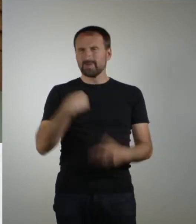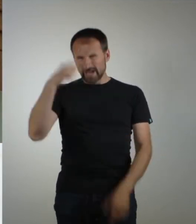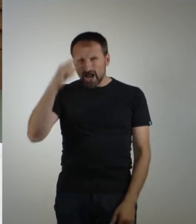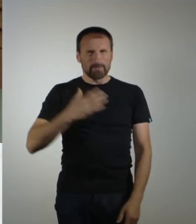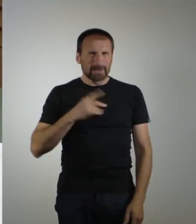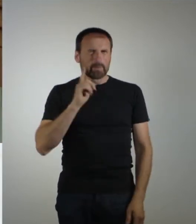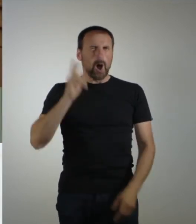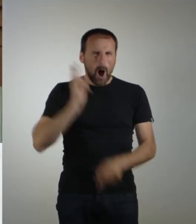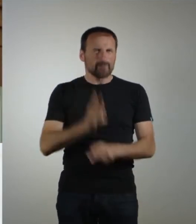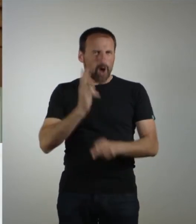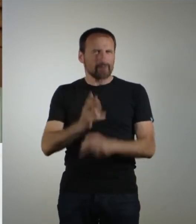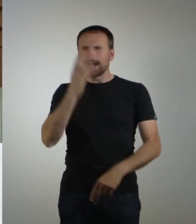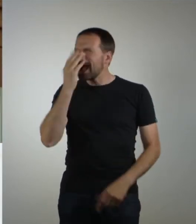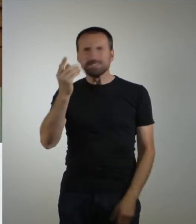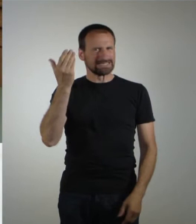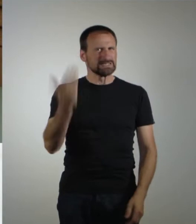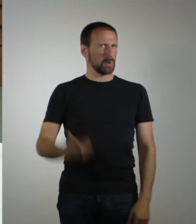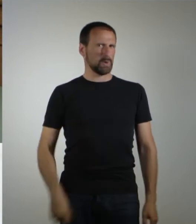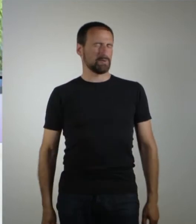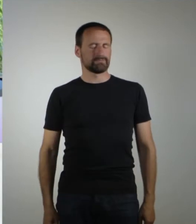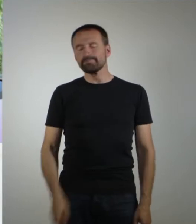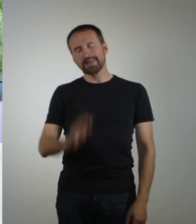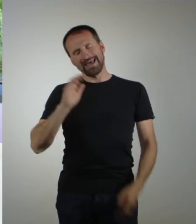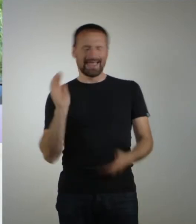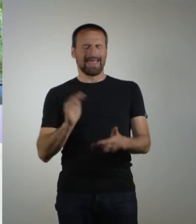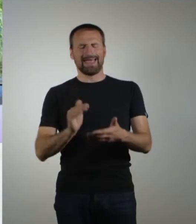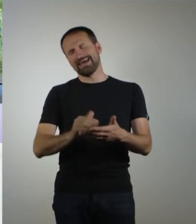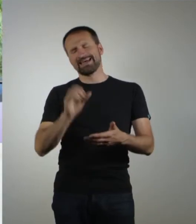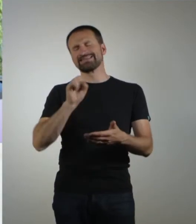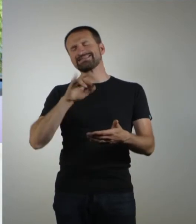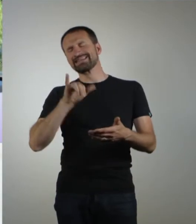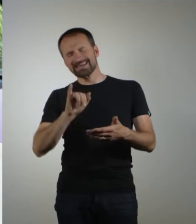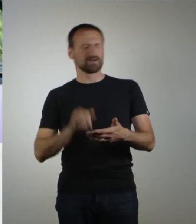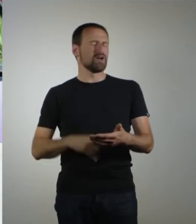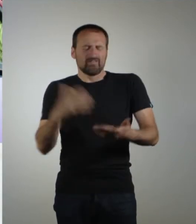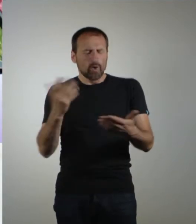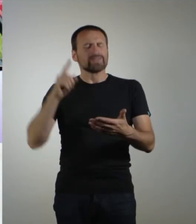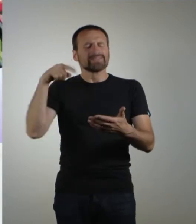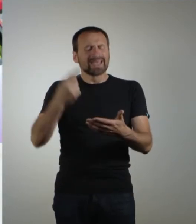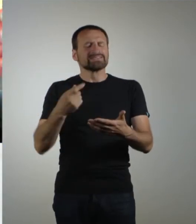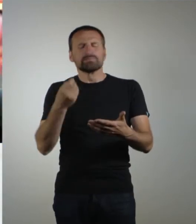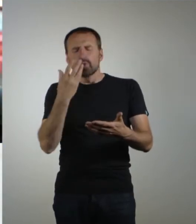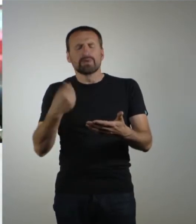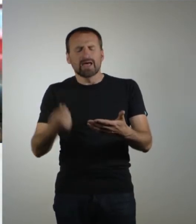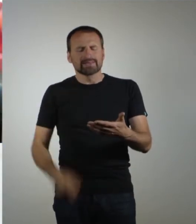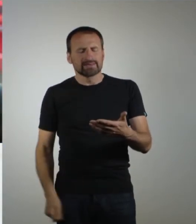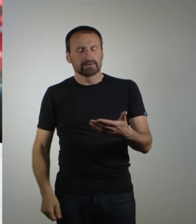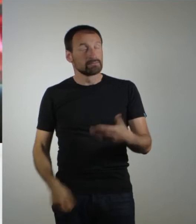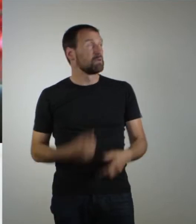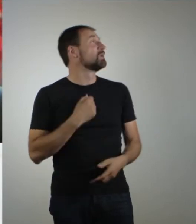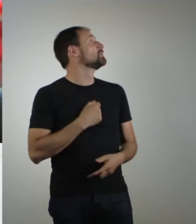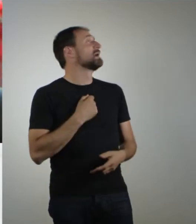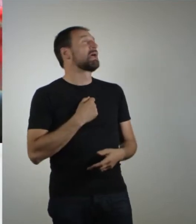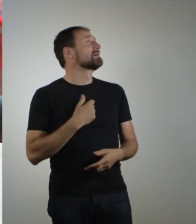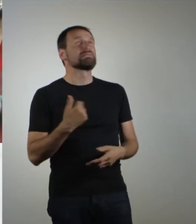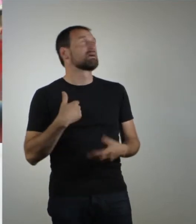Ich glaube auch meine Mutter macht das ganz ganz oft auch mit Absicht. Hey Siri, wo ist der nächste Blumenladen? Tut mir leid, das